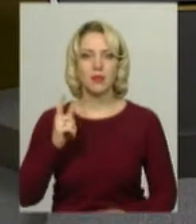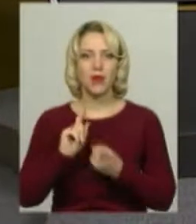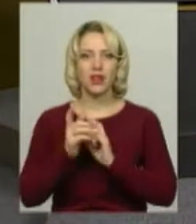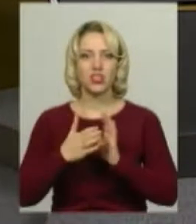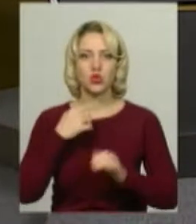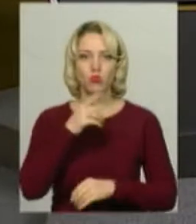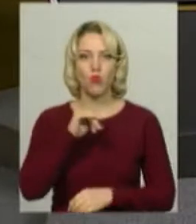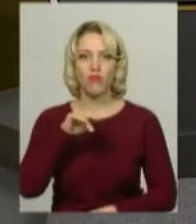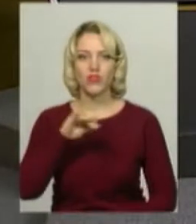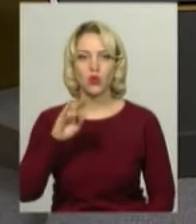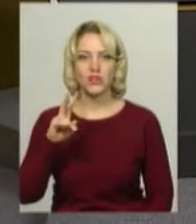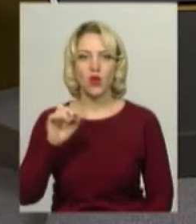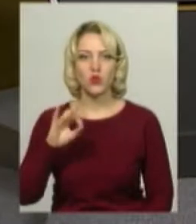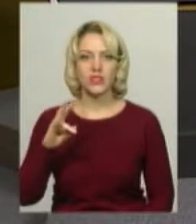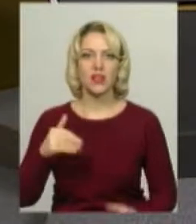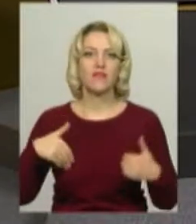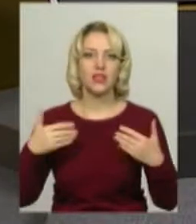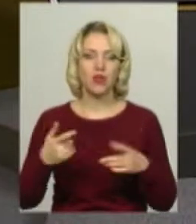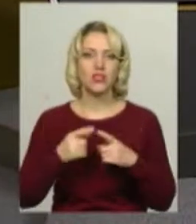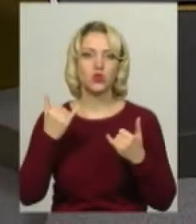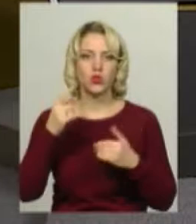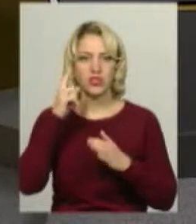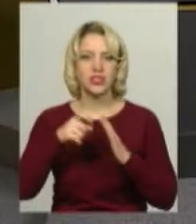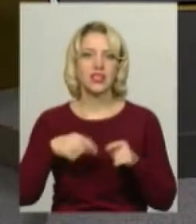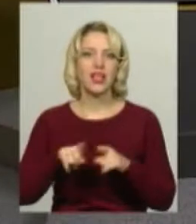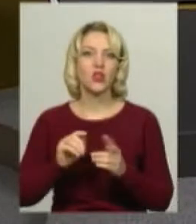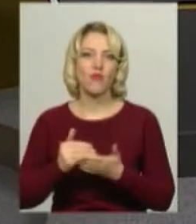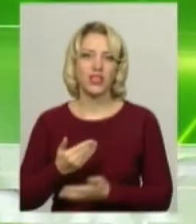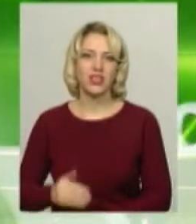мова Оксани Фіновської. Вітаю. Сьогодні ви дізнаєтесь про такі новини.